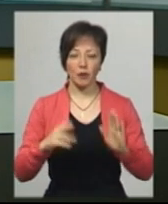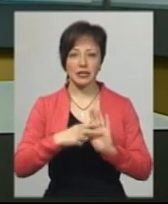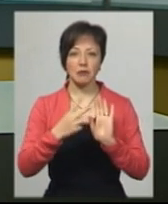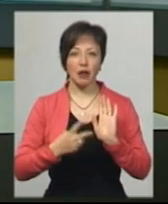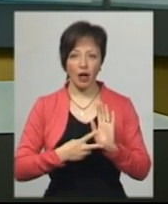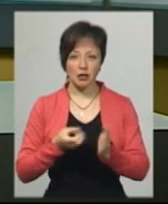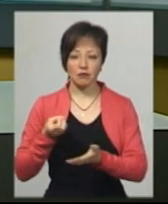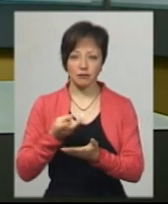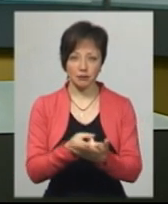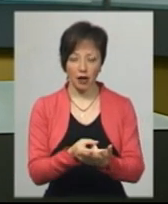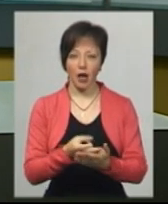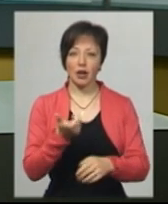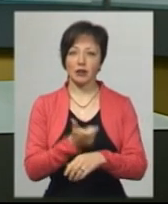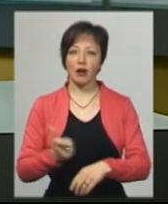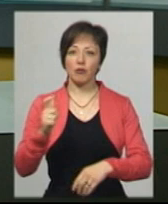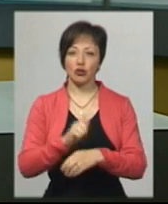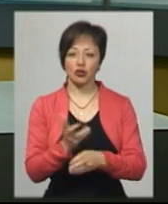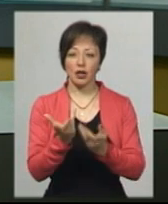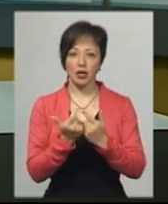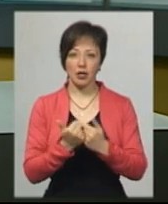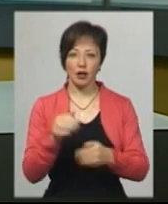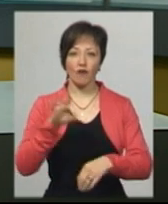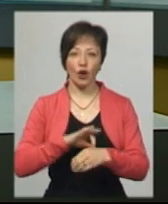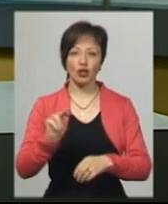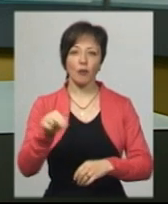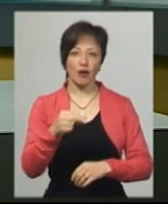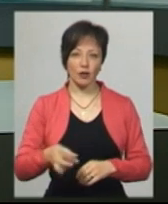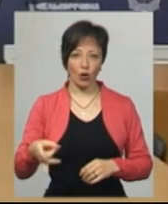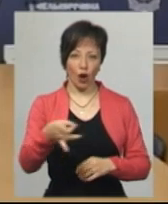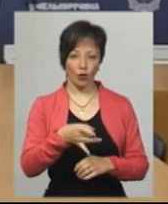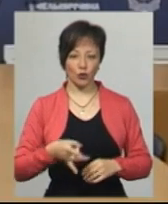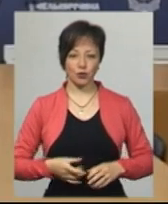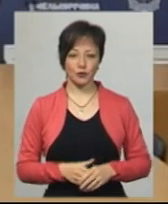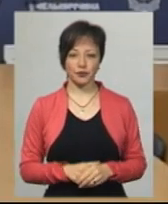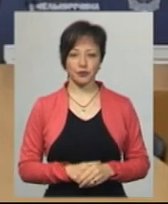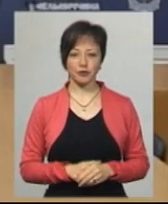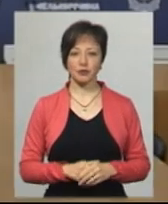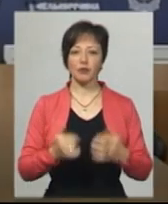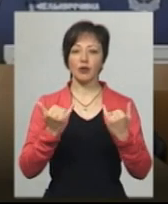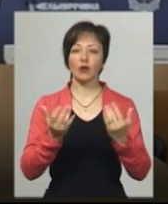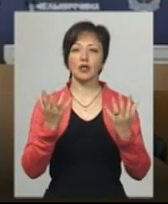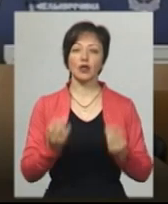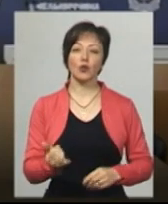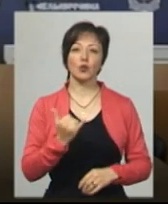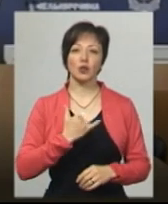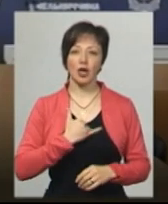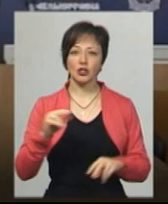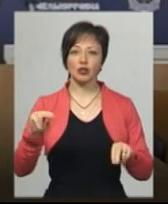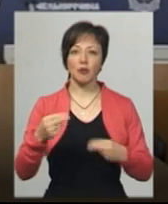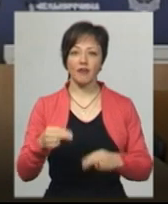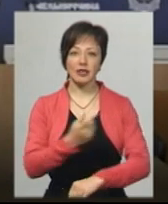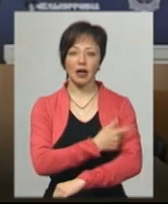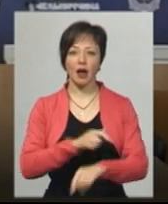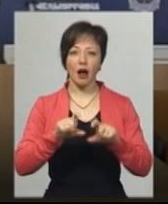госпіталізовано. Найбільша кількість хворих з Чемеровецького району. На сьогоднішній день у нас в Чемеровецькій